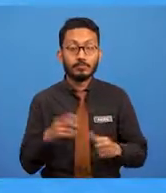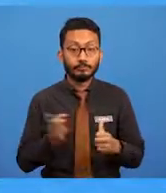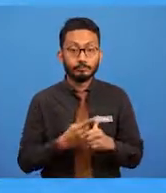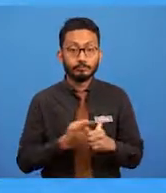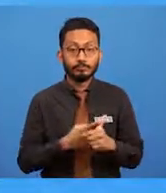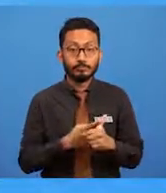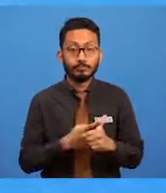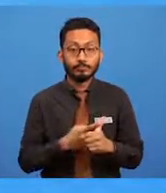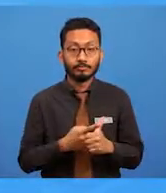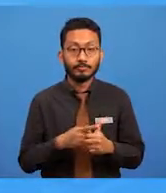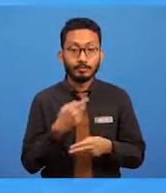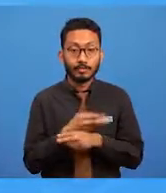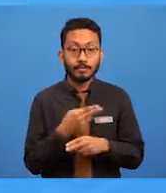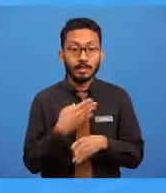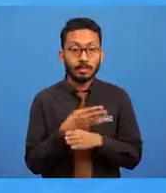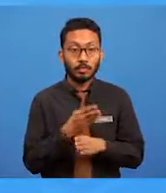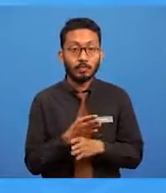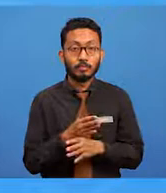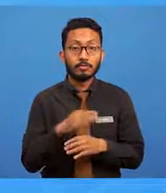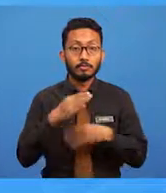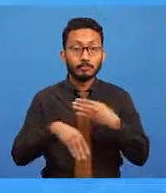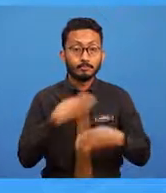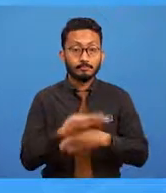reka bentuk pembungkusan.